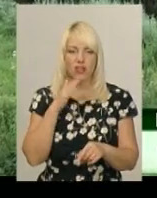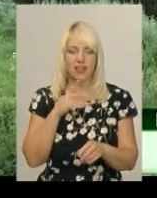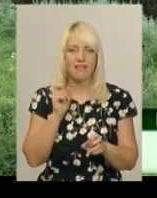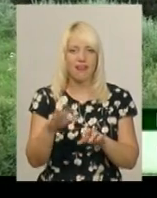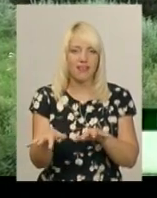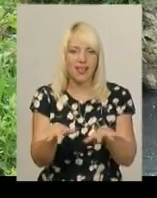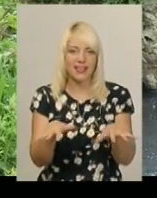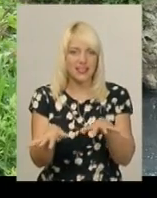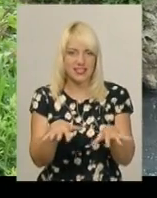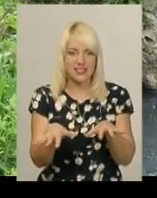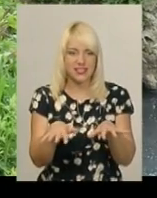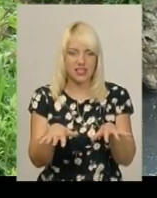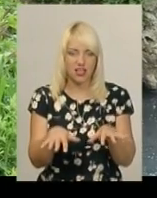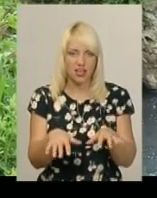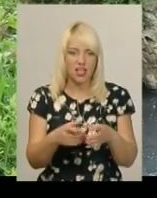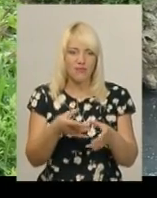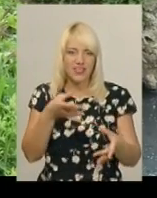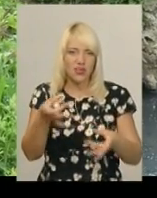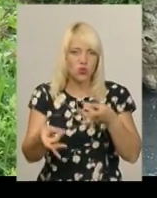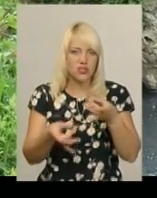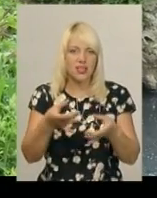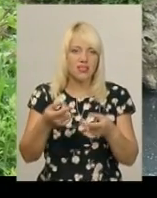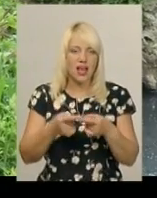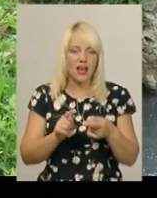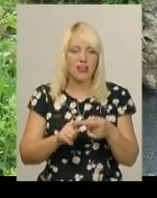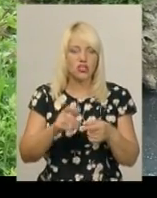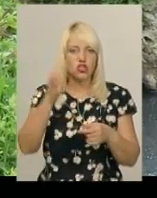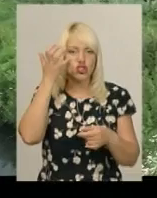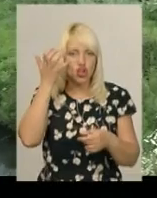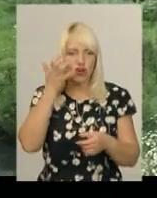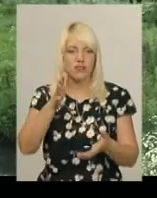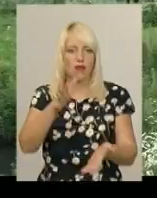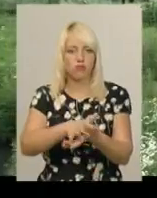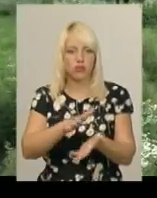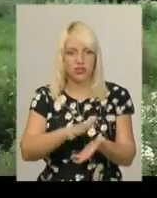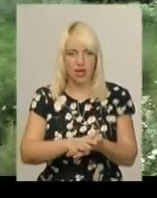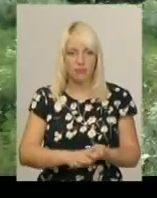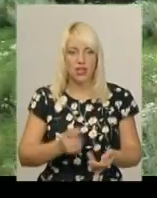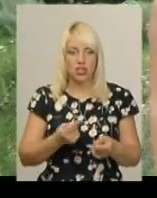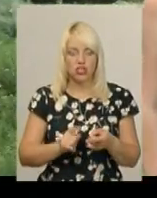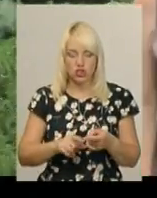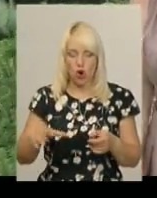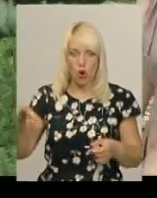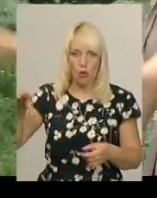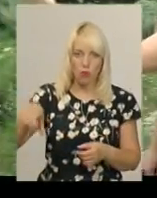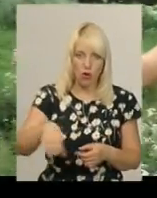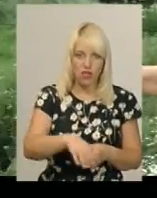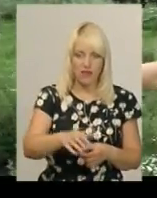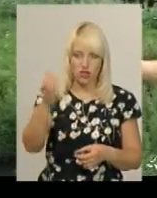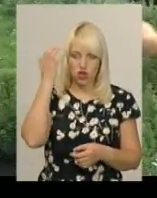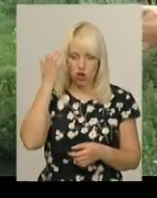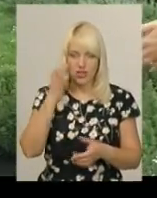кисіль, вода густина її не мала, вона чорна, вона брудна. З цього переливу йде брудна чорна вода